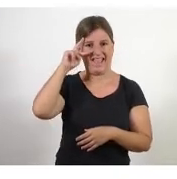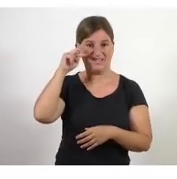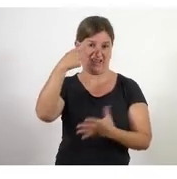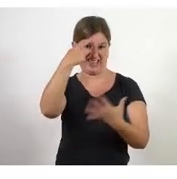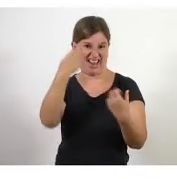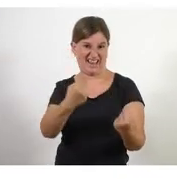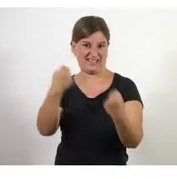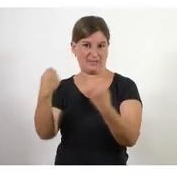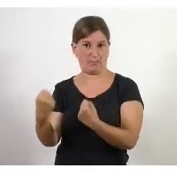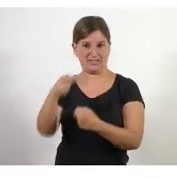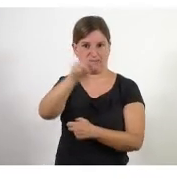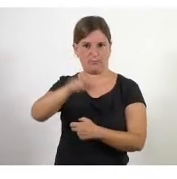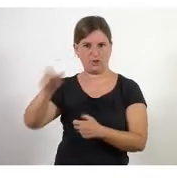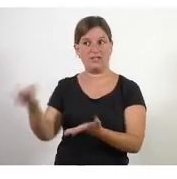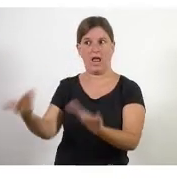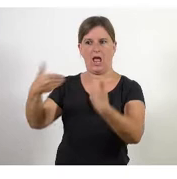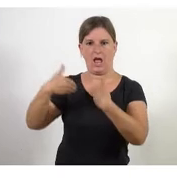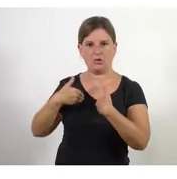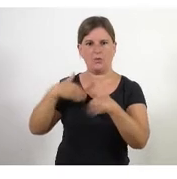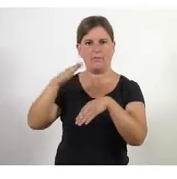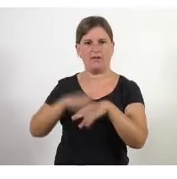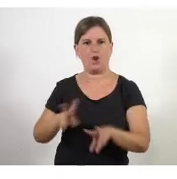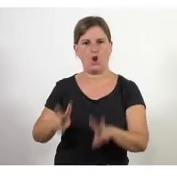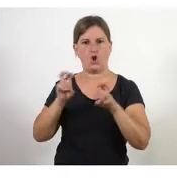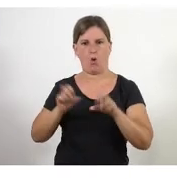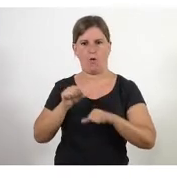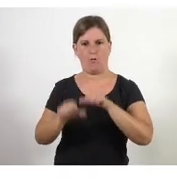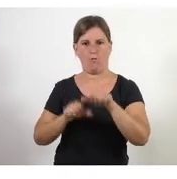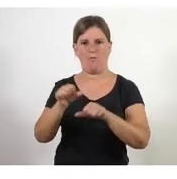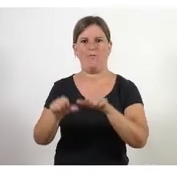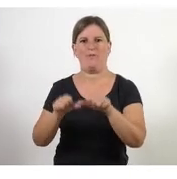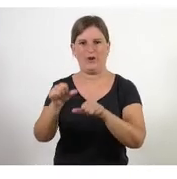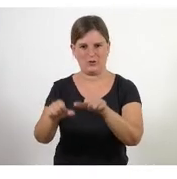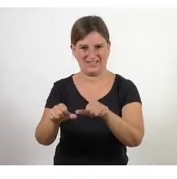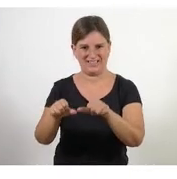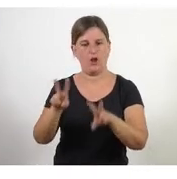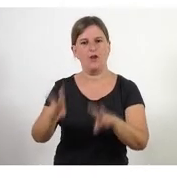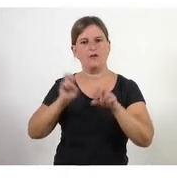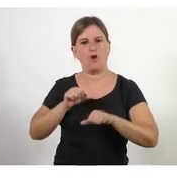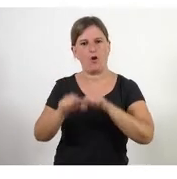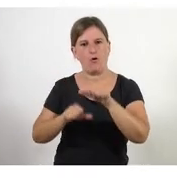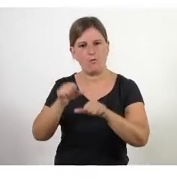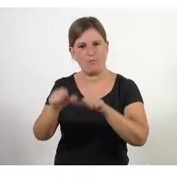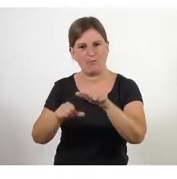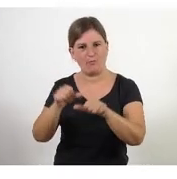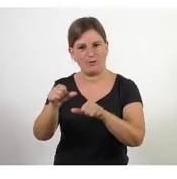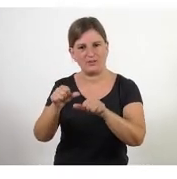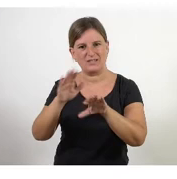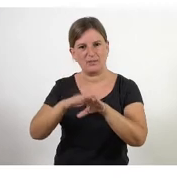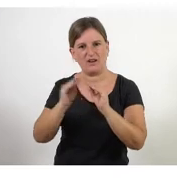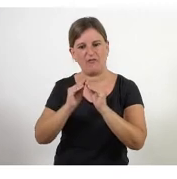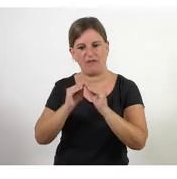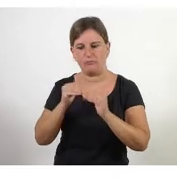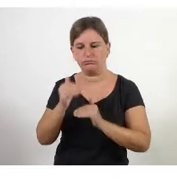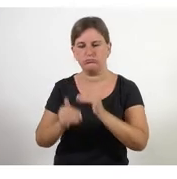a muntar uns nous processos que estaran basats en procediments i seguint